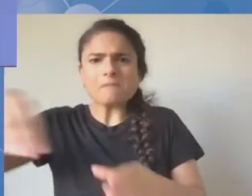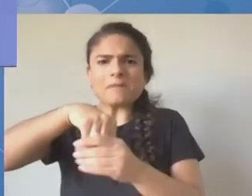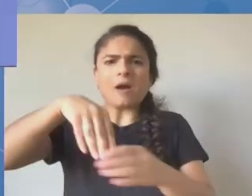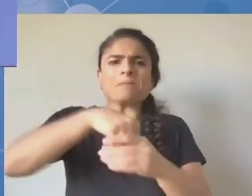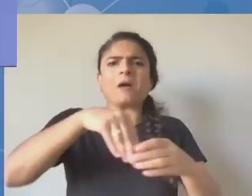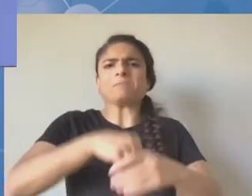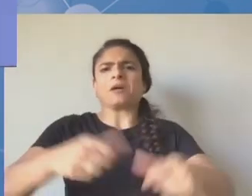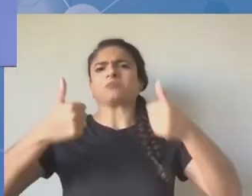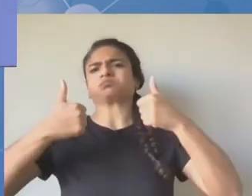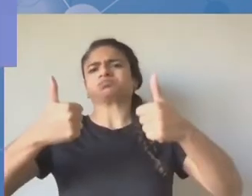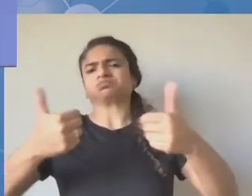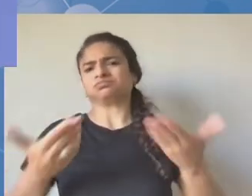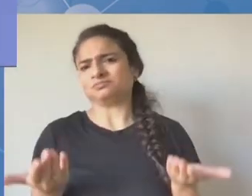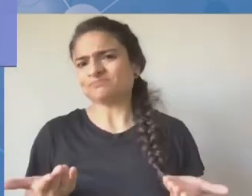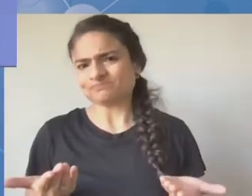Bardzo dziękujemy, Jenno.